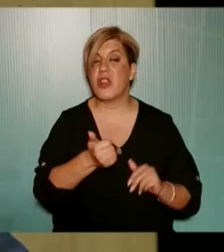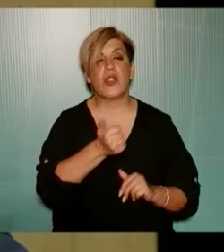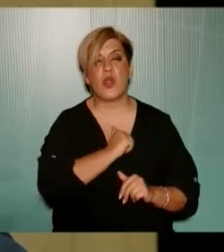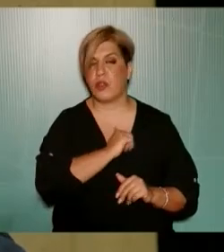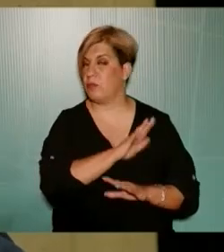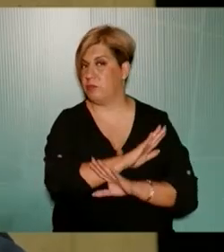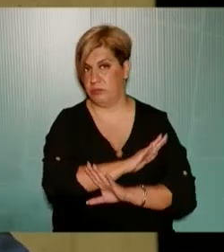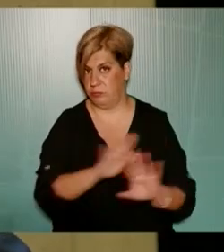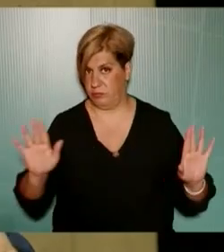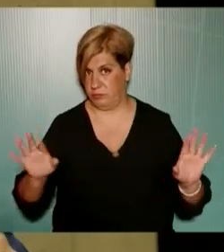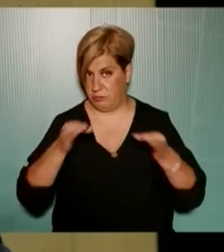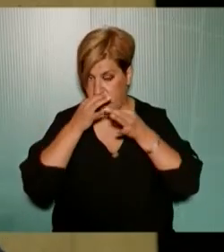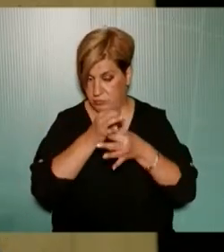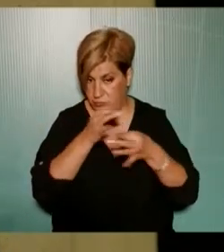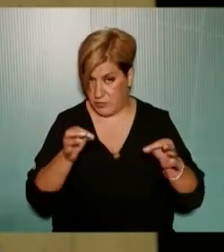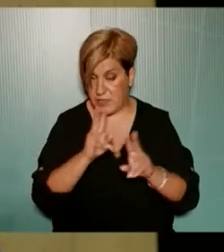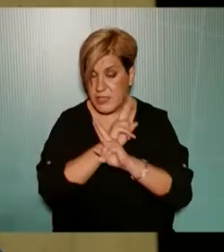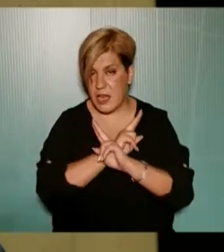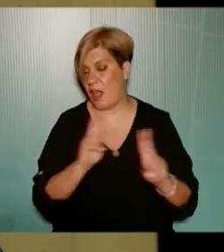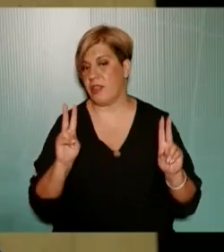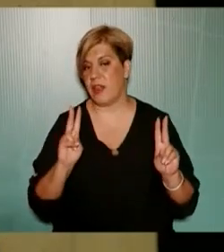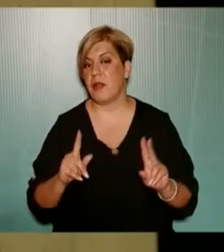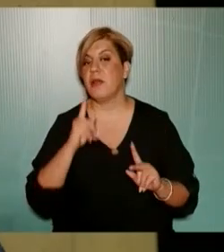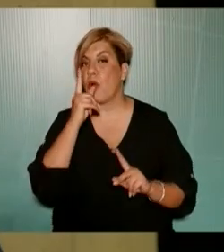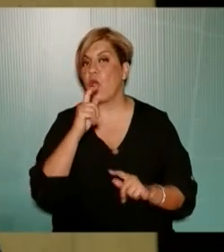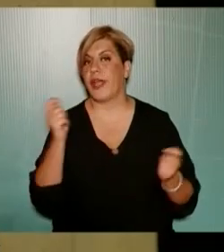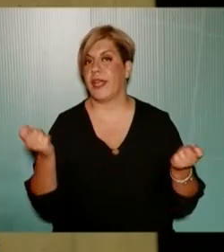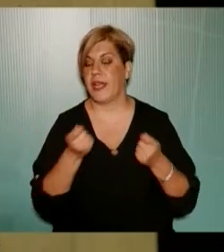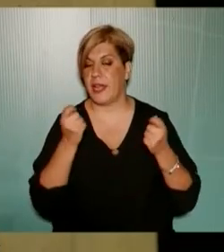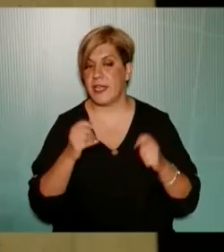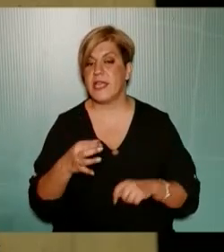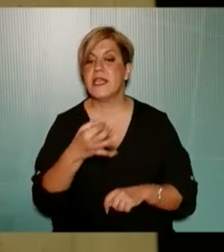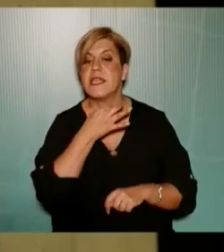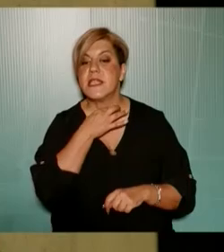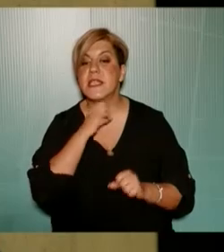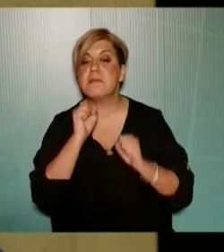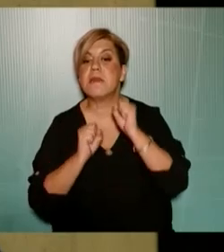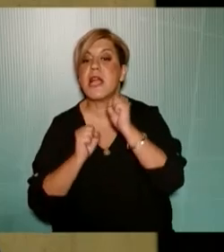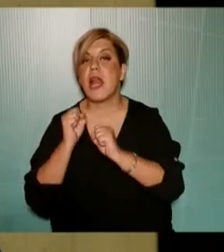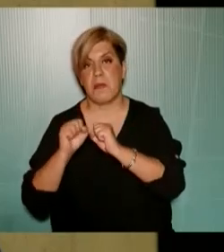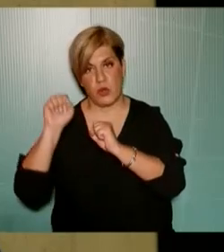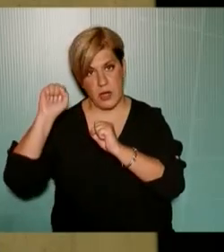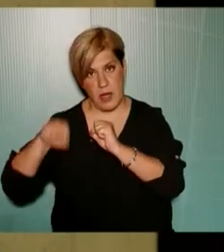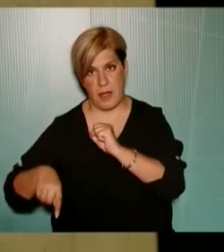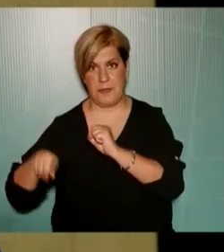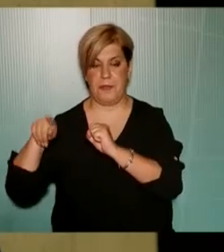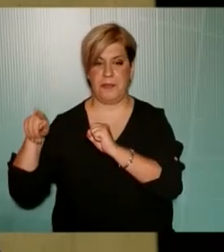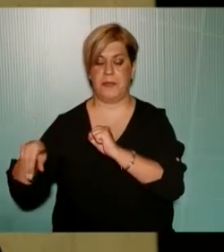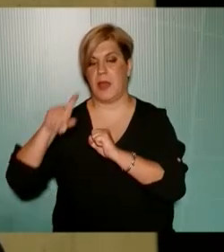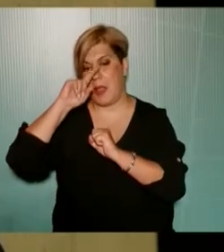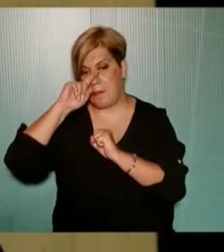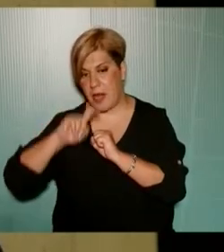ιδιωτικοποίησης αυτό το οποίο γίνεται είναι η χρήση μηχανημάτων οι οποίοι είναι